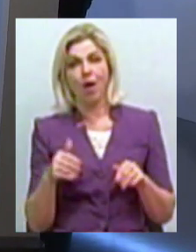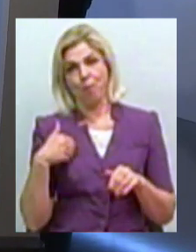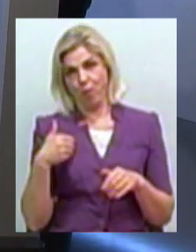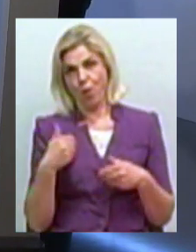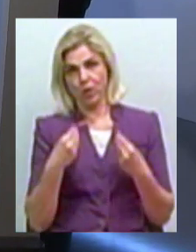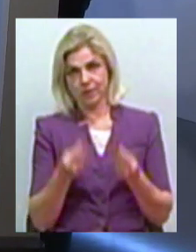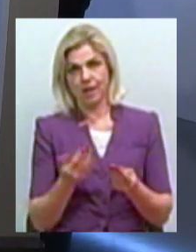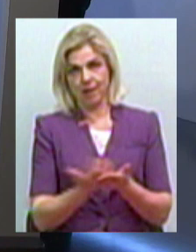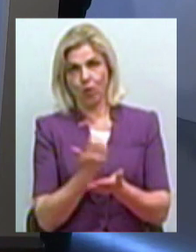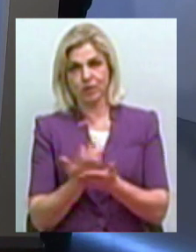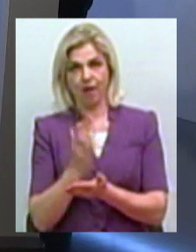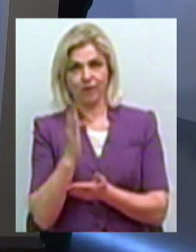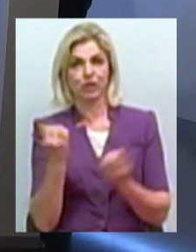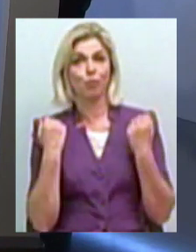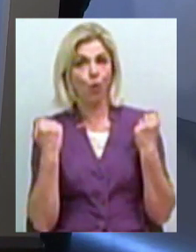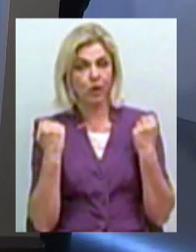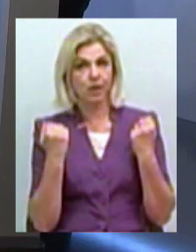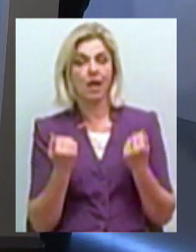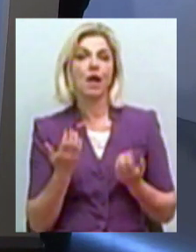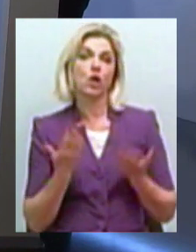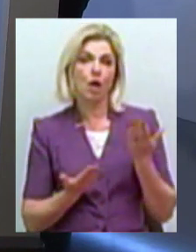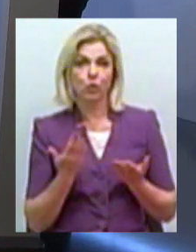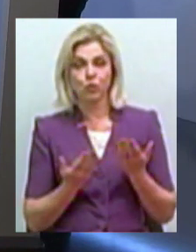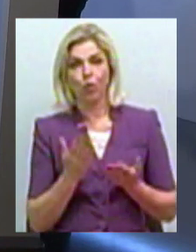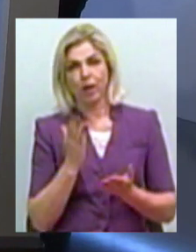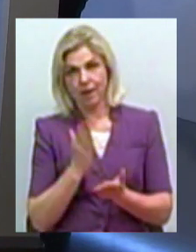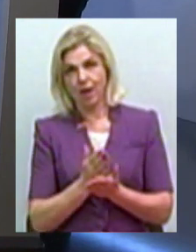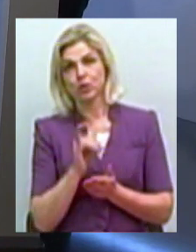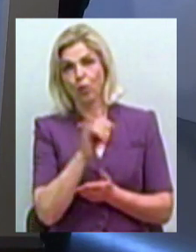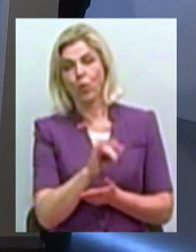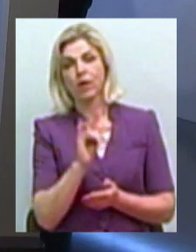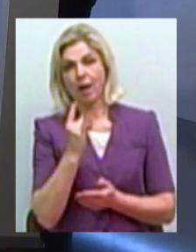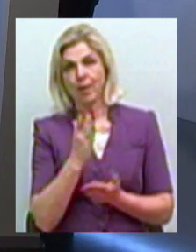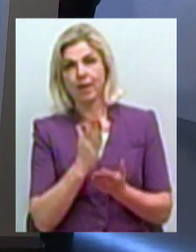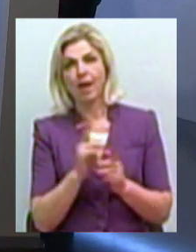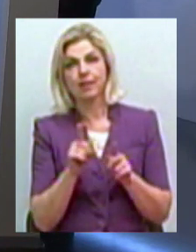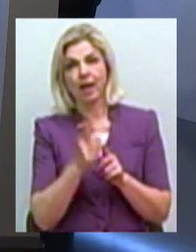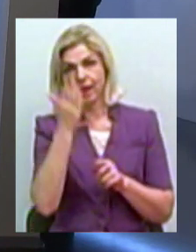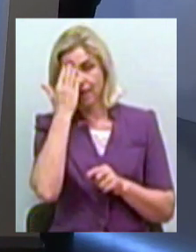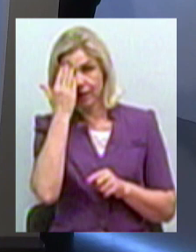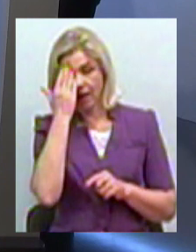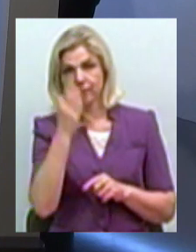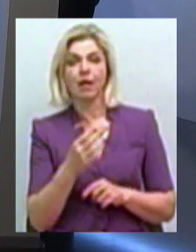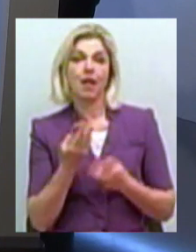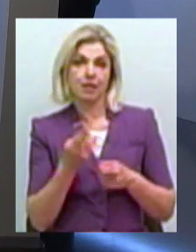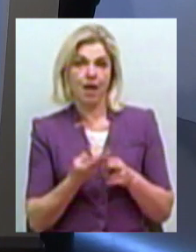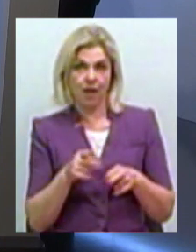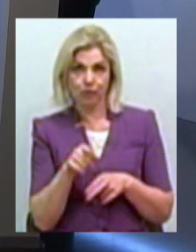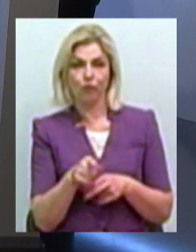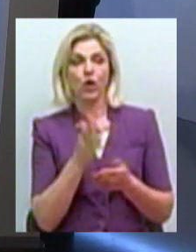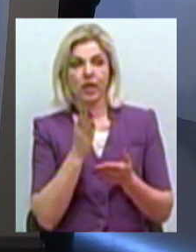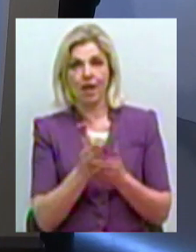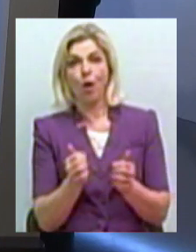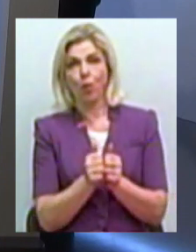якісь досягнення у спорті. Тобто якщо є у дитини такі якісь задатки, то для цього є поруч